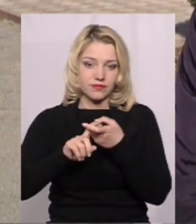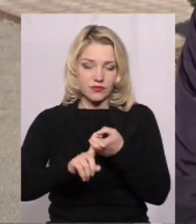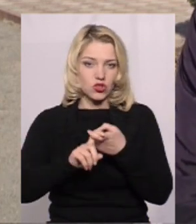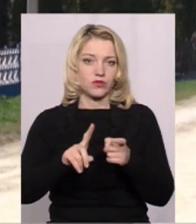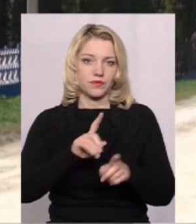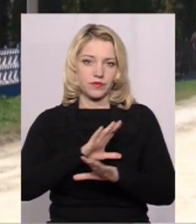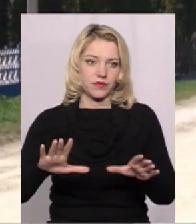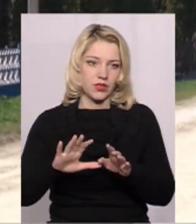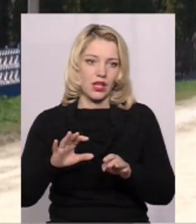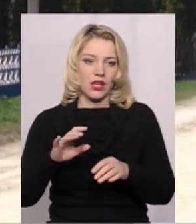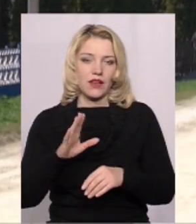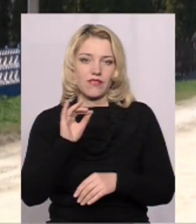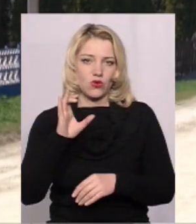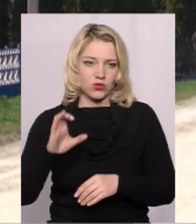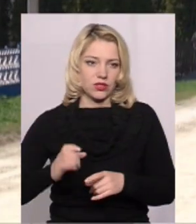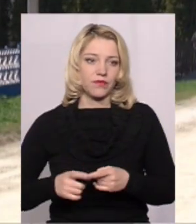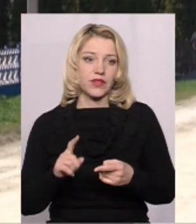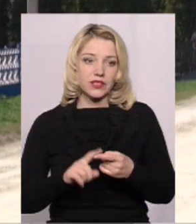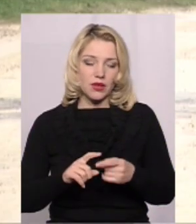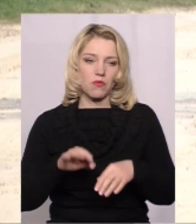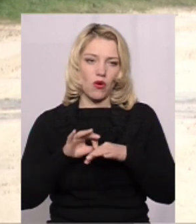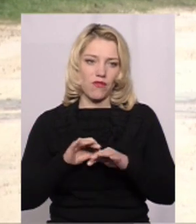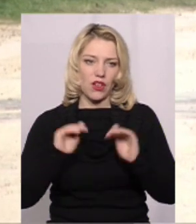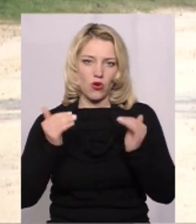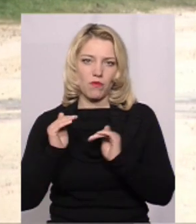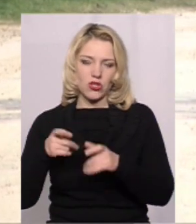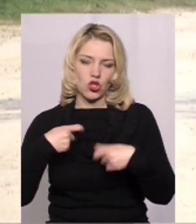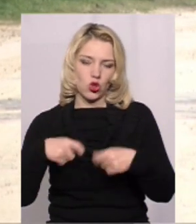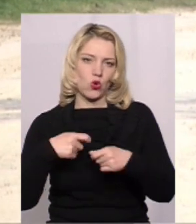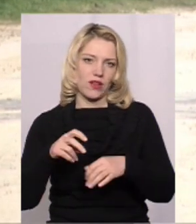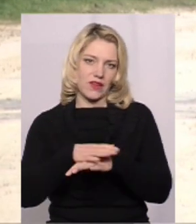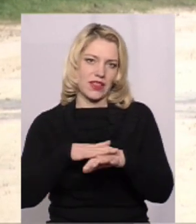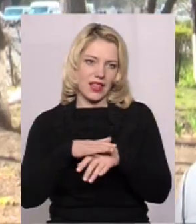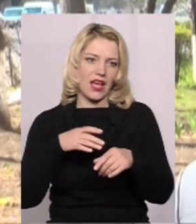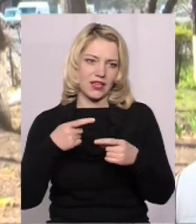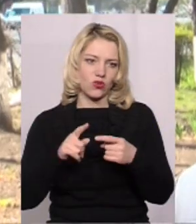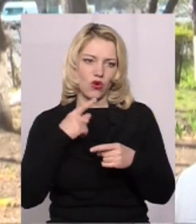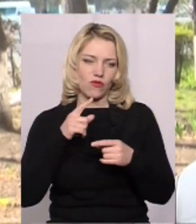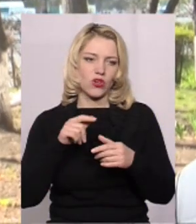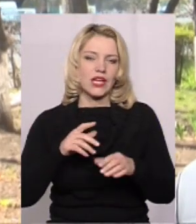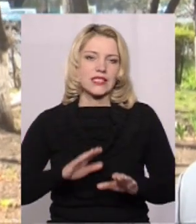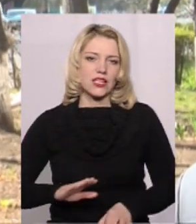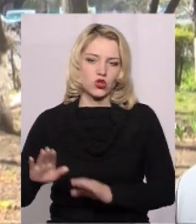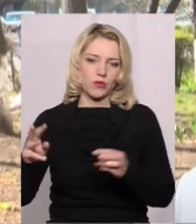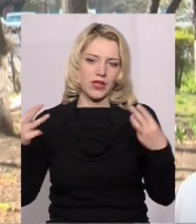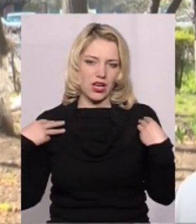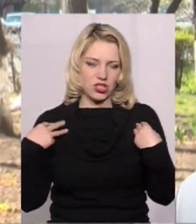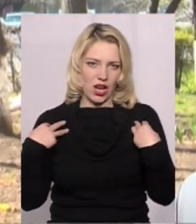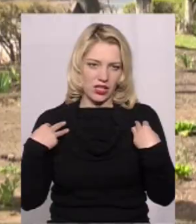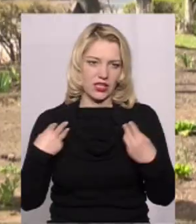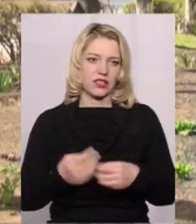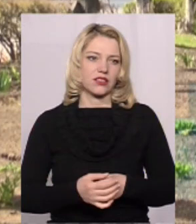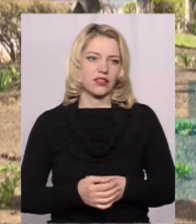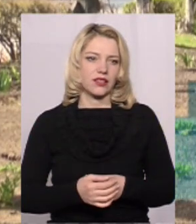даним збудником Провели відповідні заходи щодо обмеження торгівлі на ринку, каже заступник начальника головного управління Держпродспоживслужби Олександр